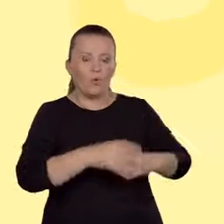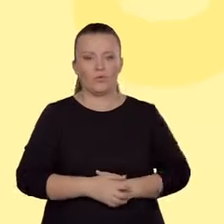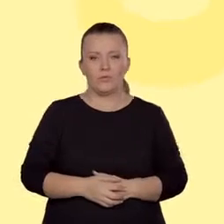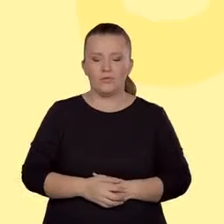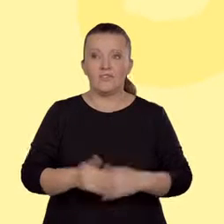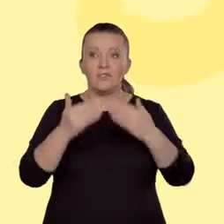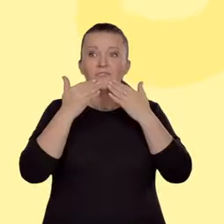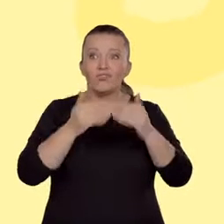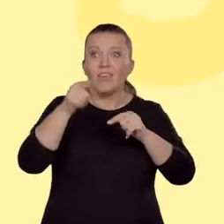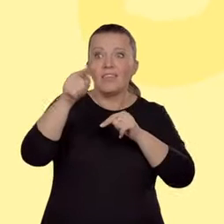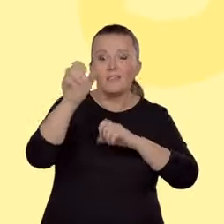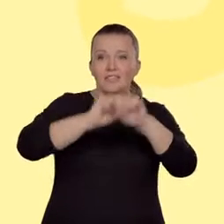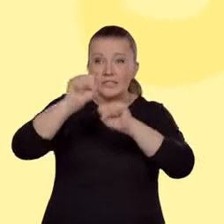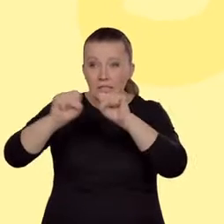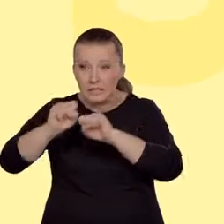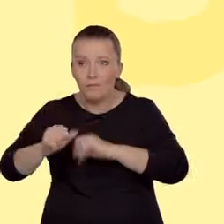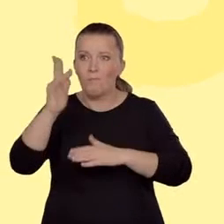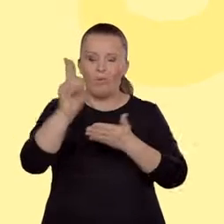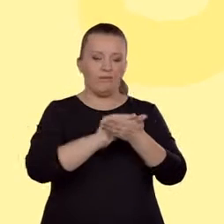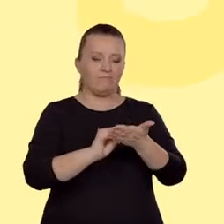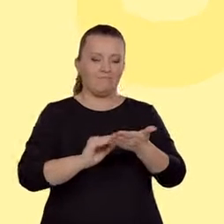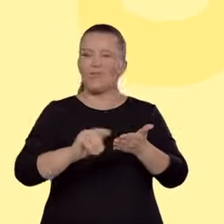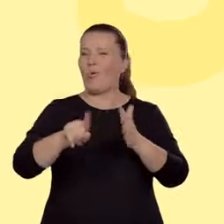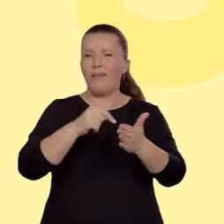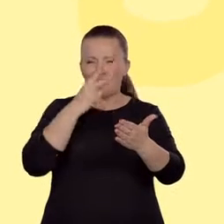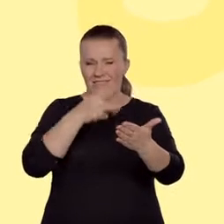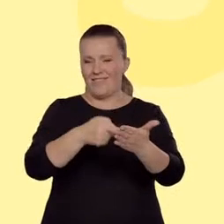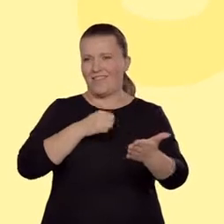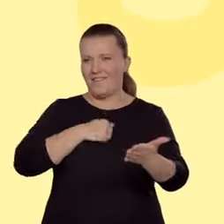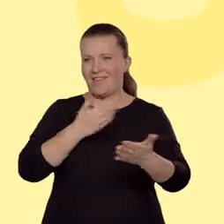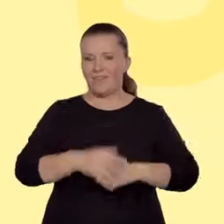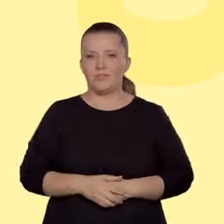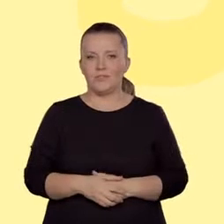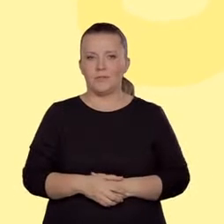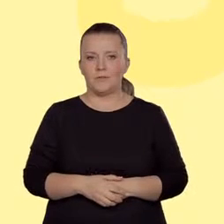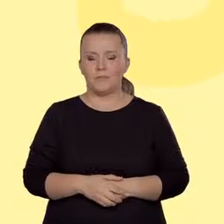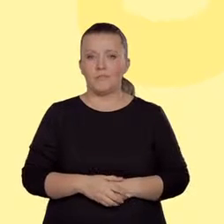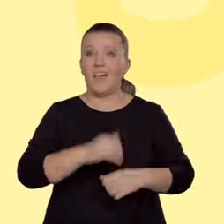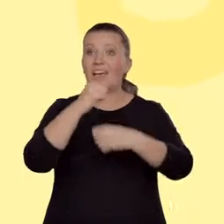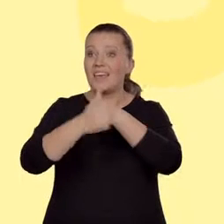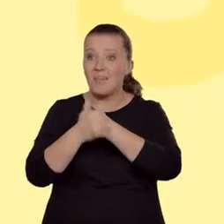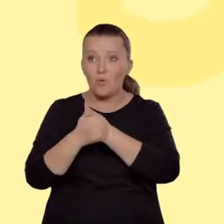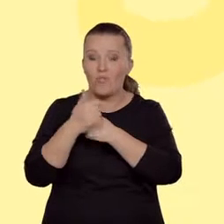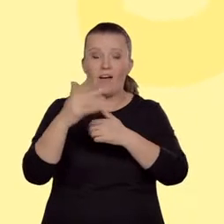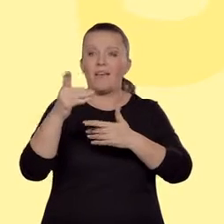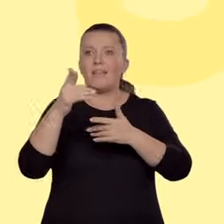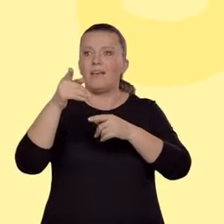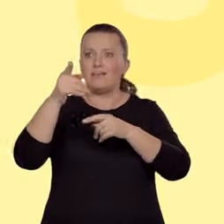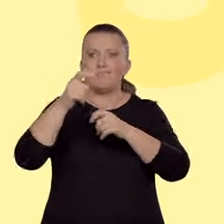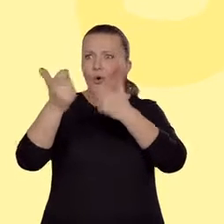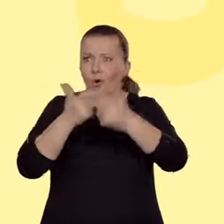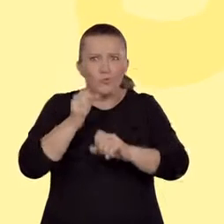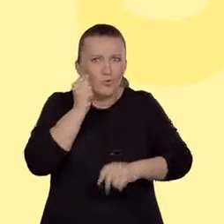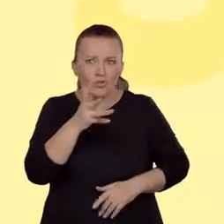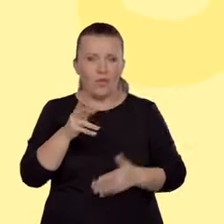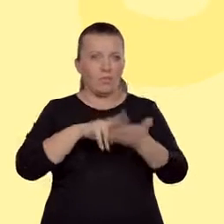wrażliwość widać od razu w pracy pisemnej. Warto pamiętać, że interpretowanie, choć nie poezji, to czynność, którą wykonujemy niemal nieustannie, kiedy